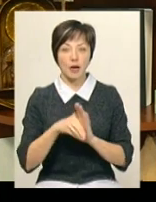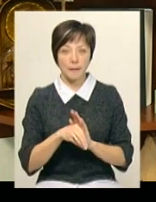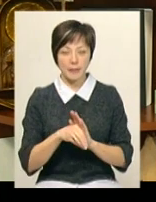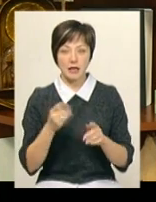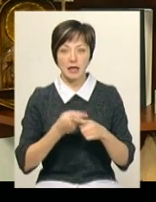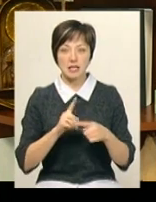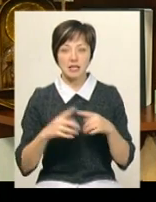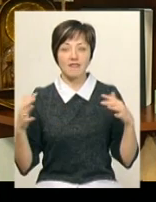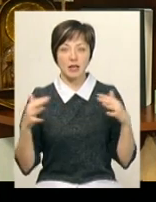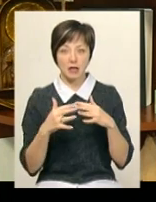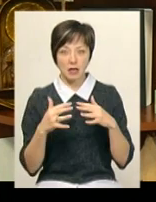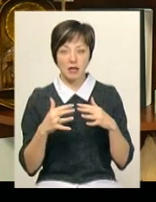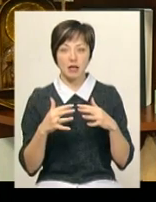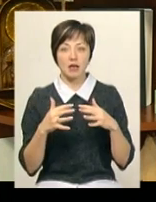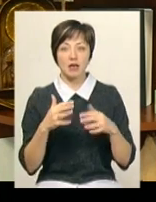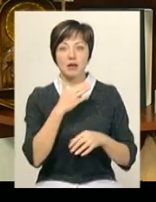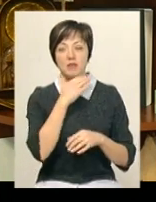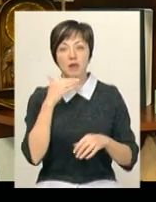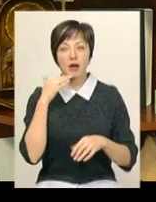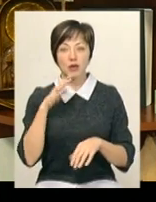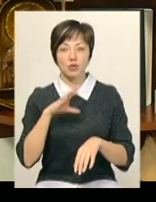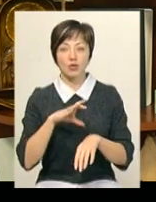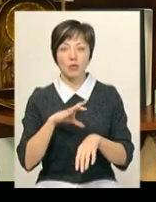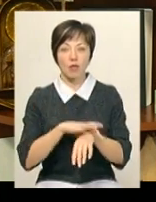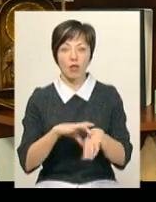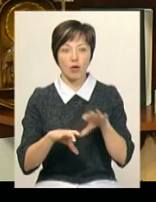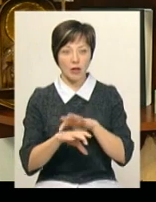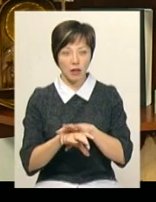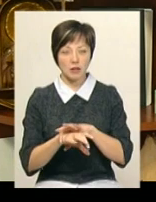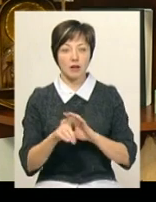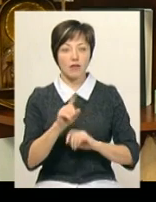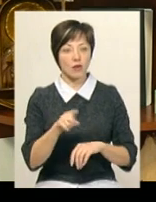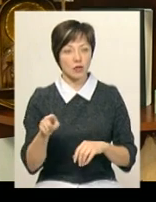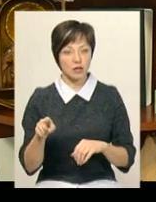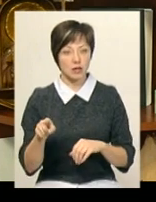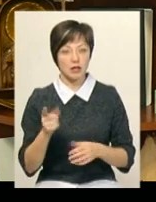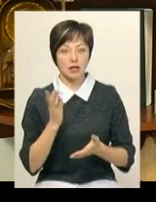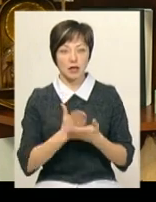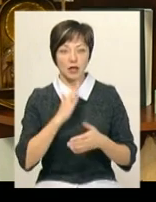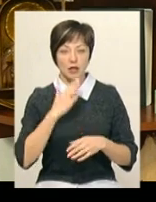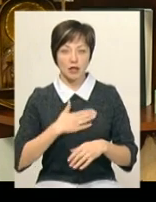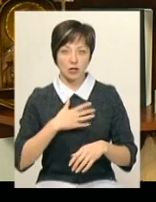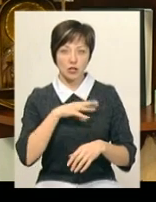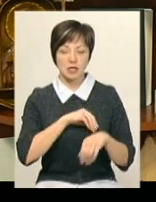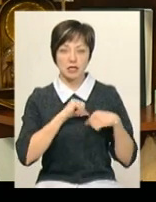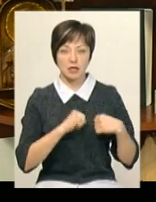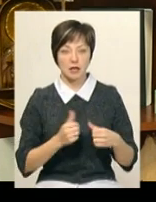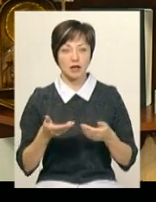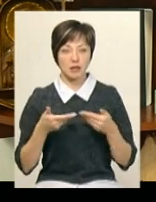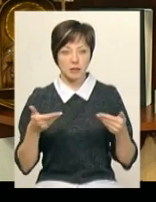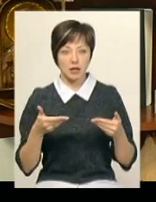на цій війні, багато ув'язнених, полонених, вони є в наших серцях. ми